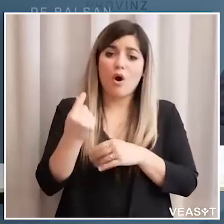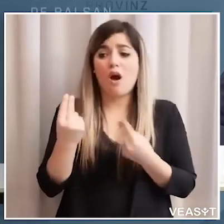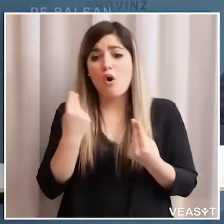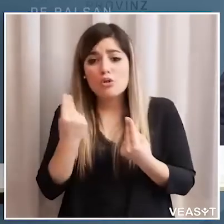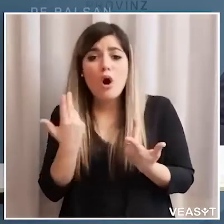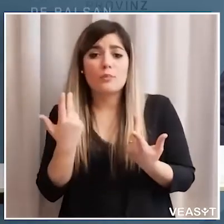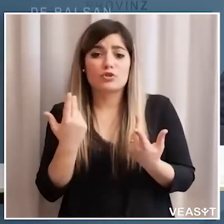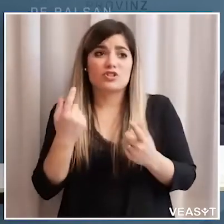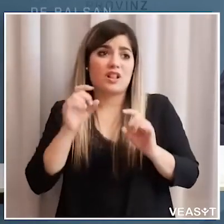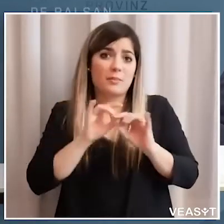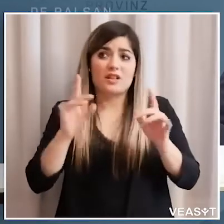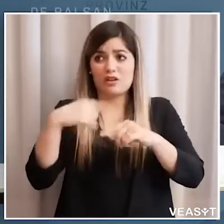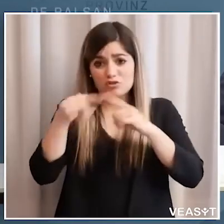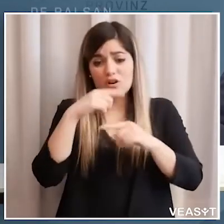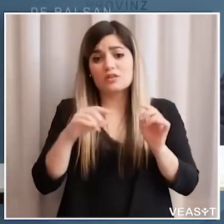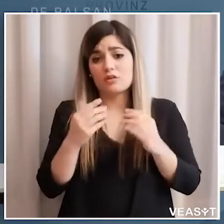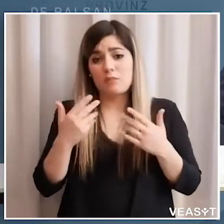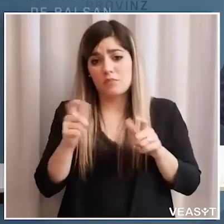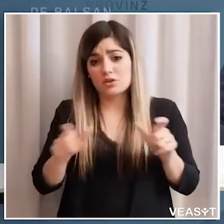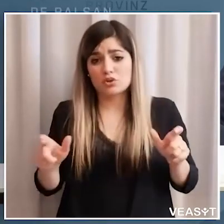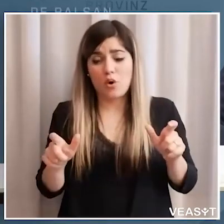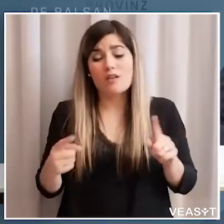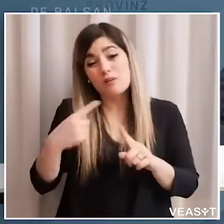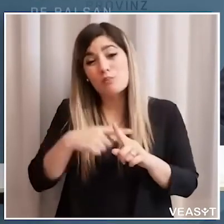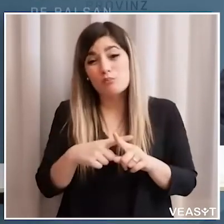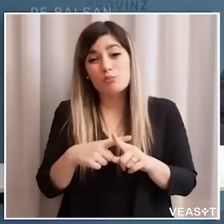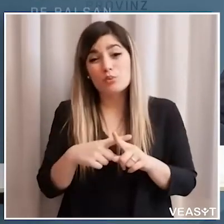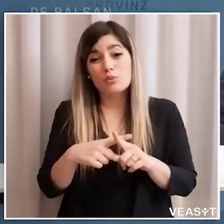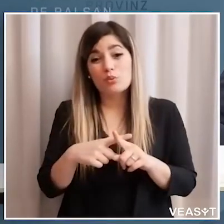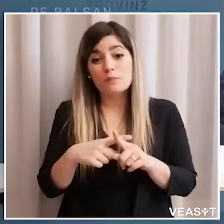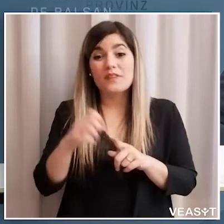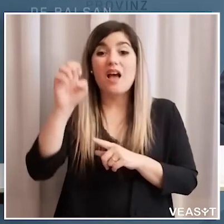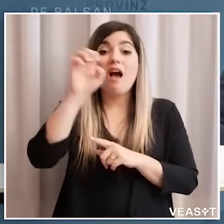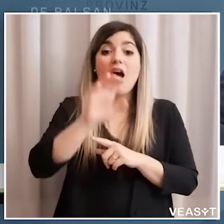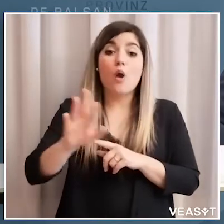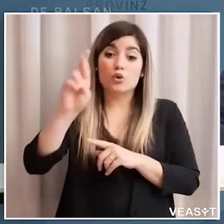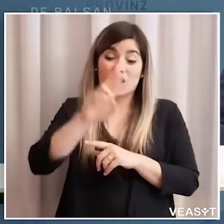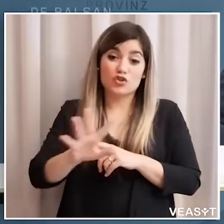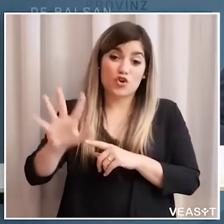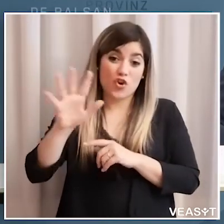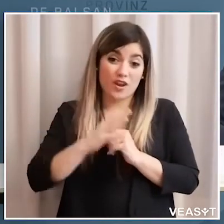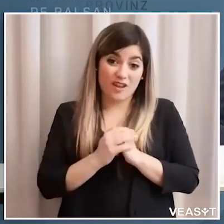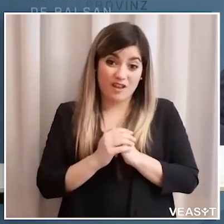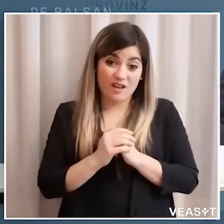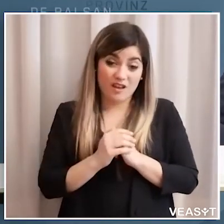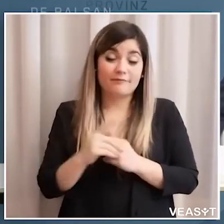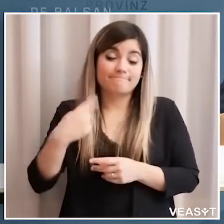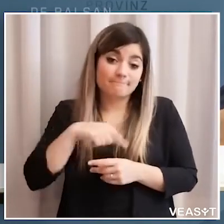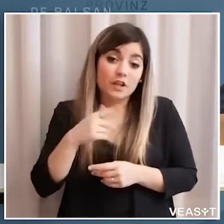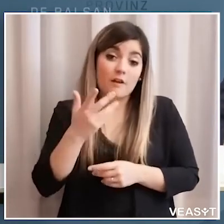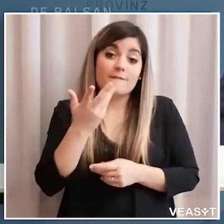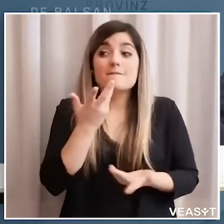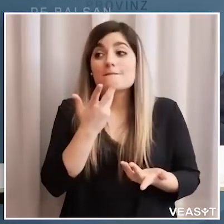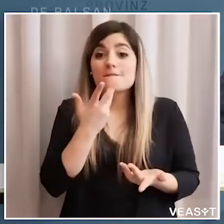turismo ma non solo per la libertà proprio della circolazione delle persone e lo siamo soprattutto a livello aereo regionale ci mancherebbe vorremmo